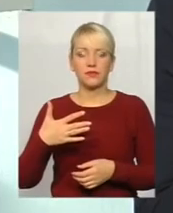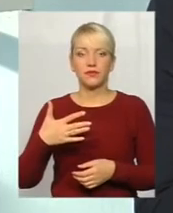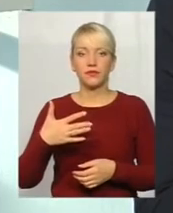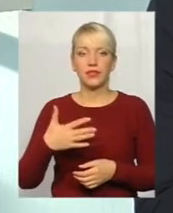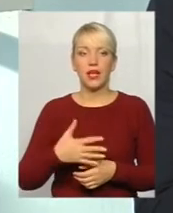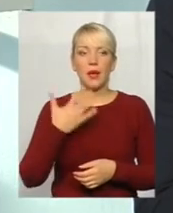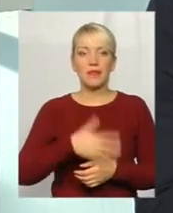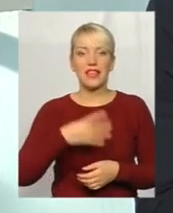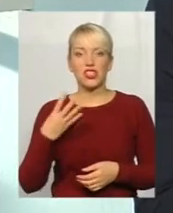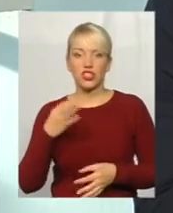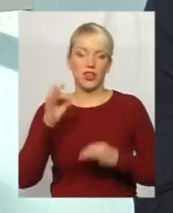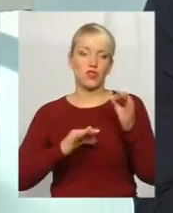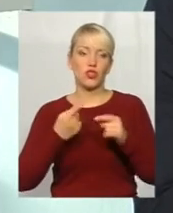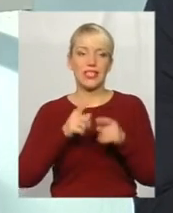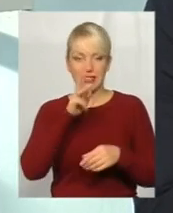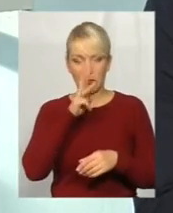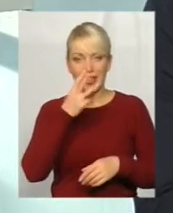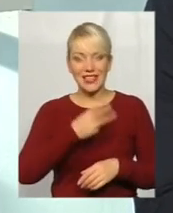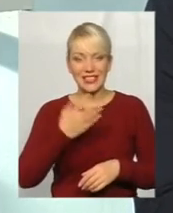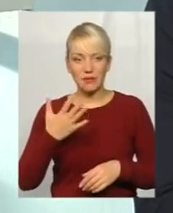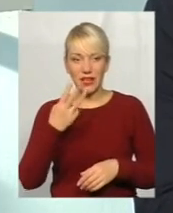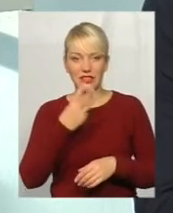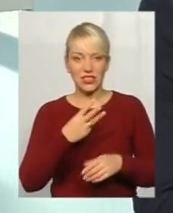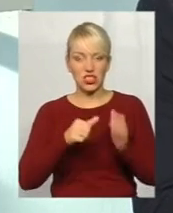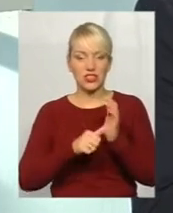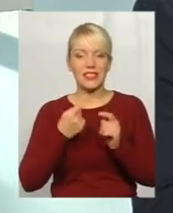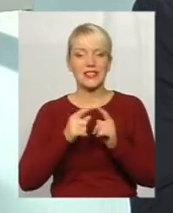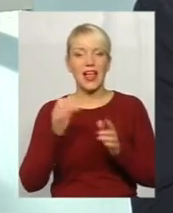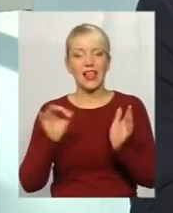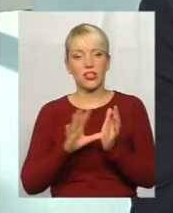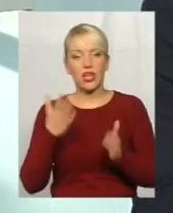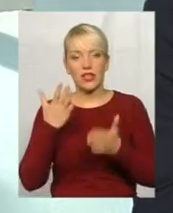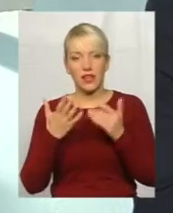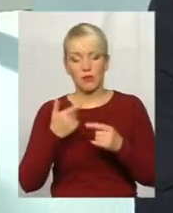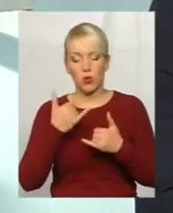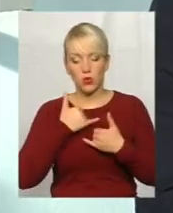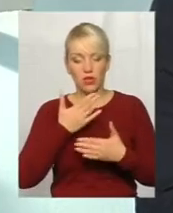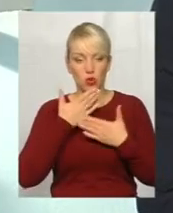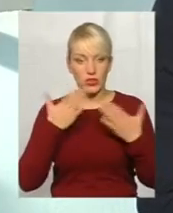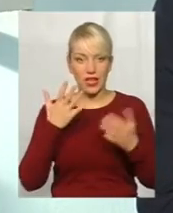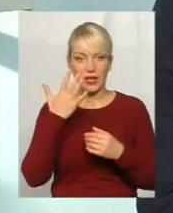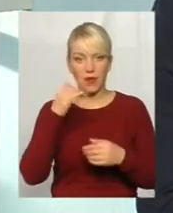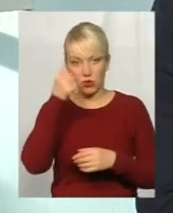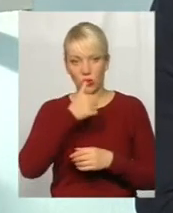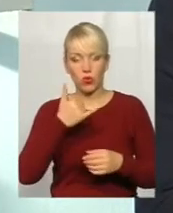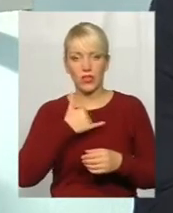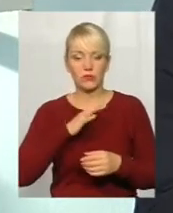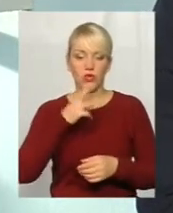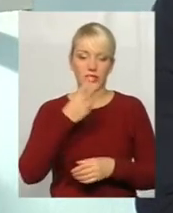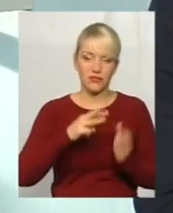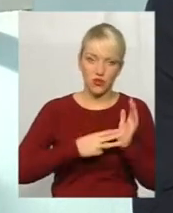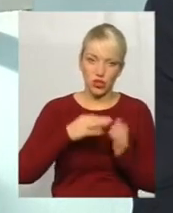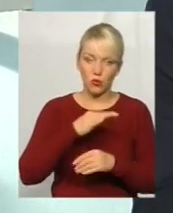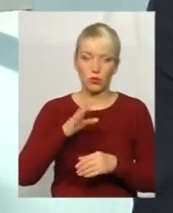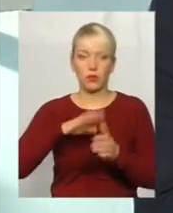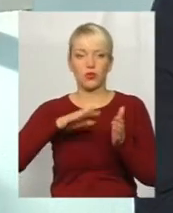54% це зарплата, 35-36% це електронерія. Якби в нас з останні п'ять років, в нас були 38 копійок, потім стало